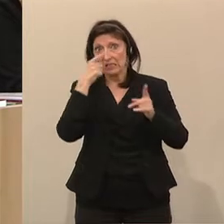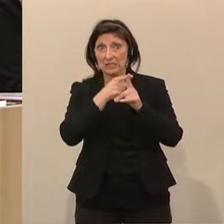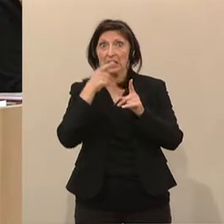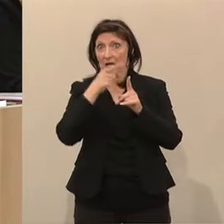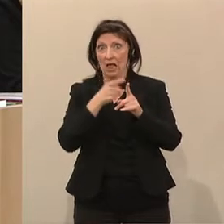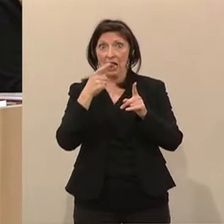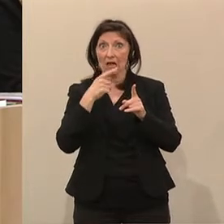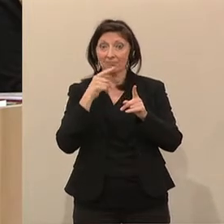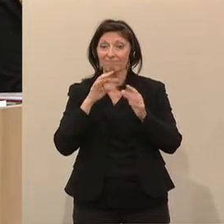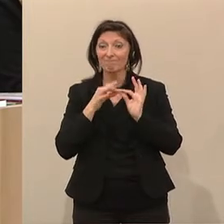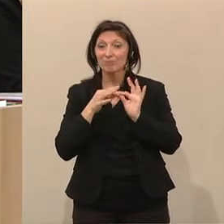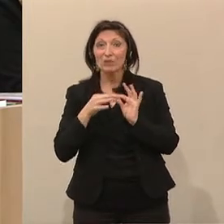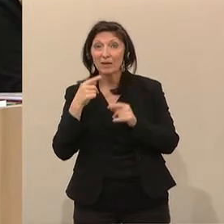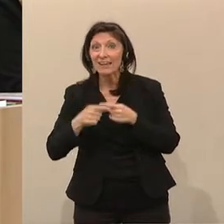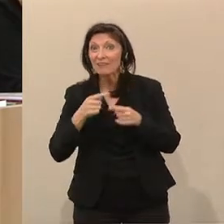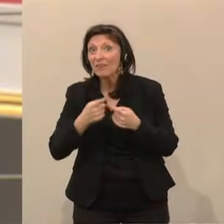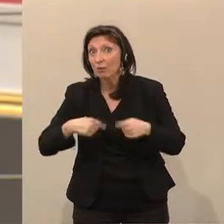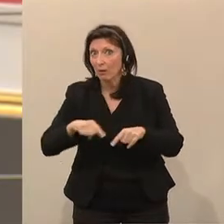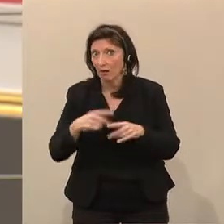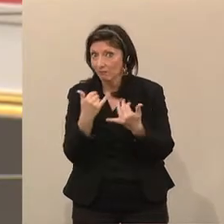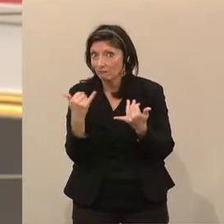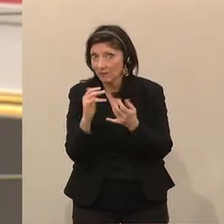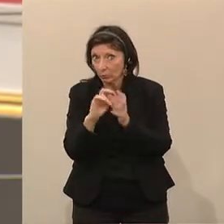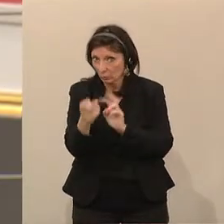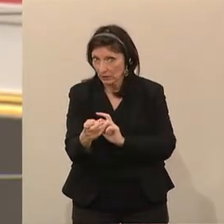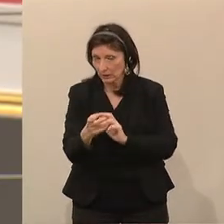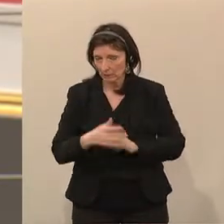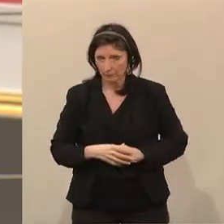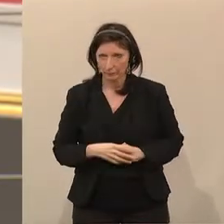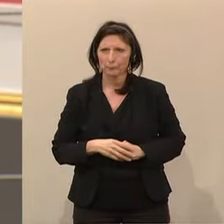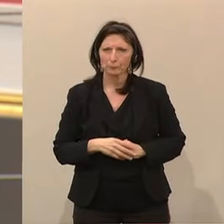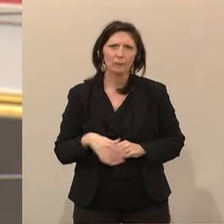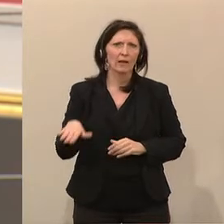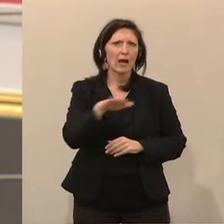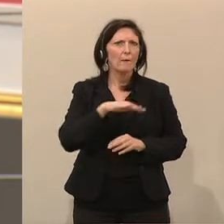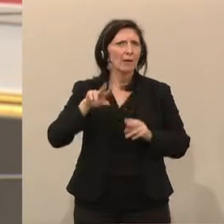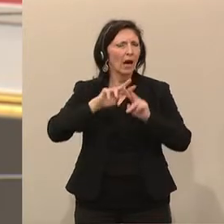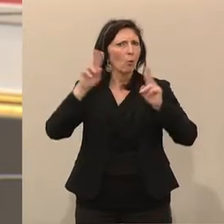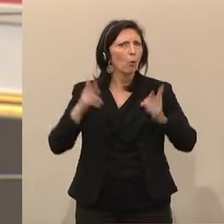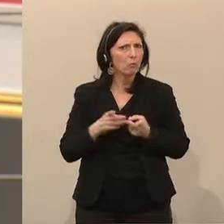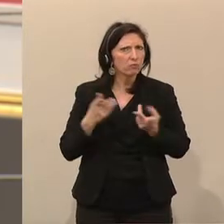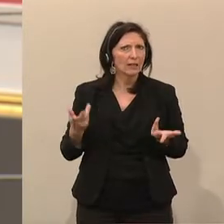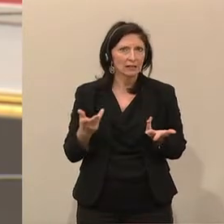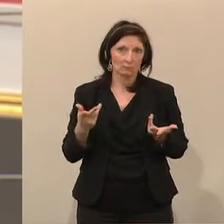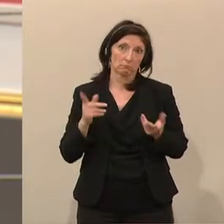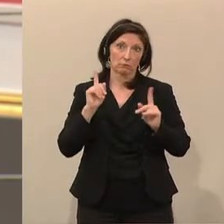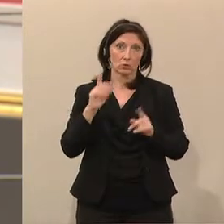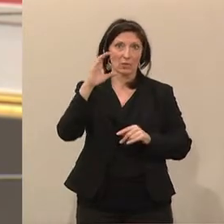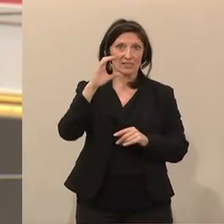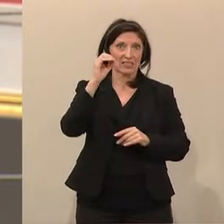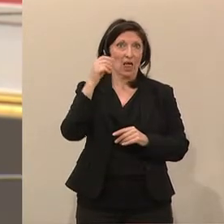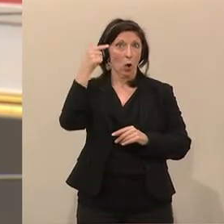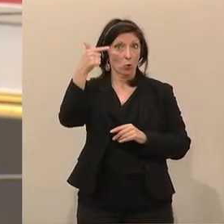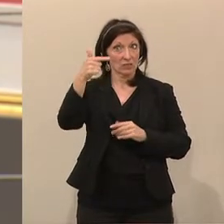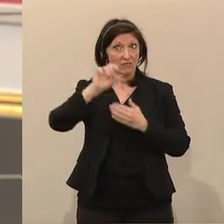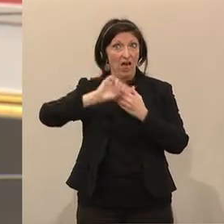Entwicklungsländern. Der Umweltbereich wird vor allem durch Verhandlungen zur Reduktion des CO2-Ausstoßes im Verkehr